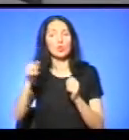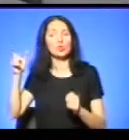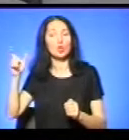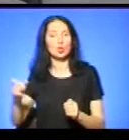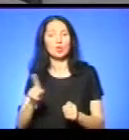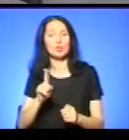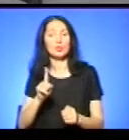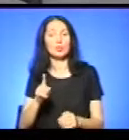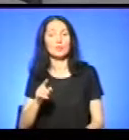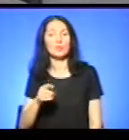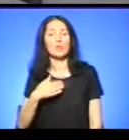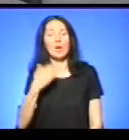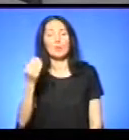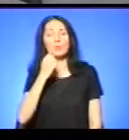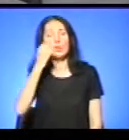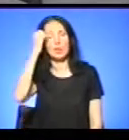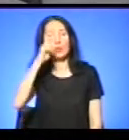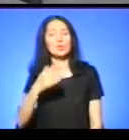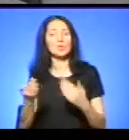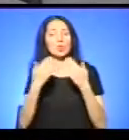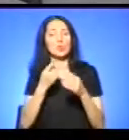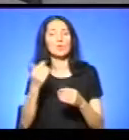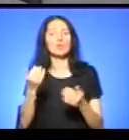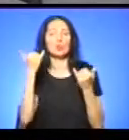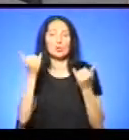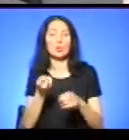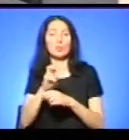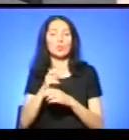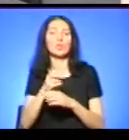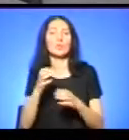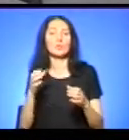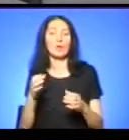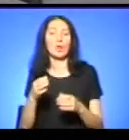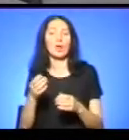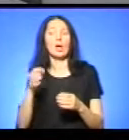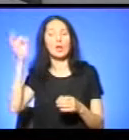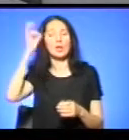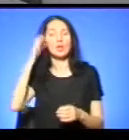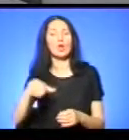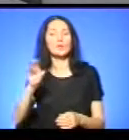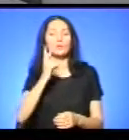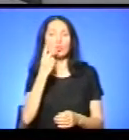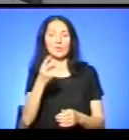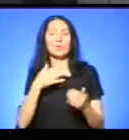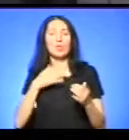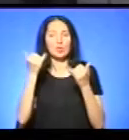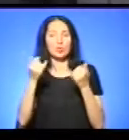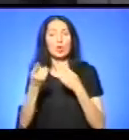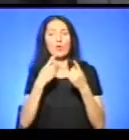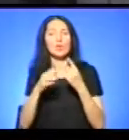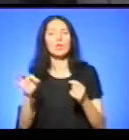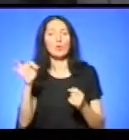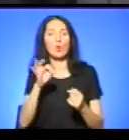Що ж, я вам дякую за розмову, за те, що сьогодні прийшли в студію. Нагадаю всім, хто дивився, що ми сьогодні говорили про